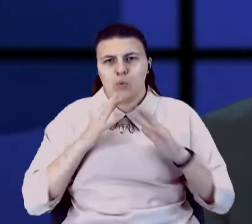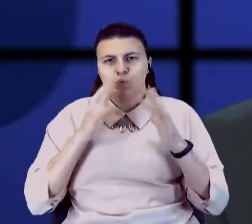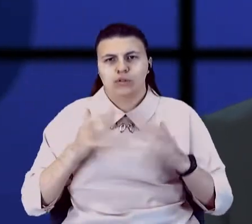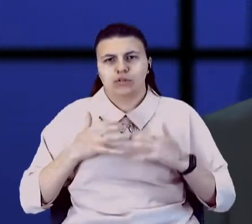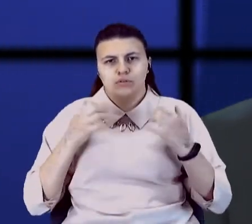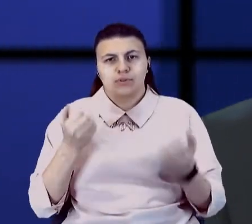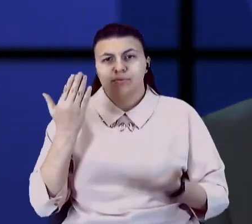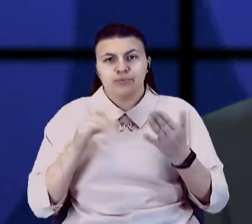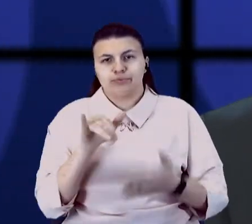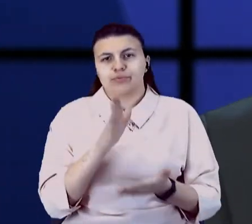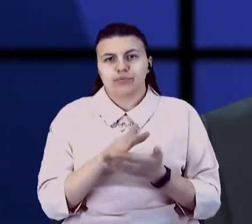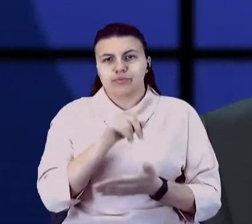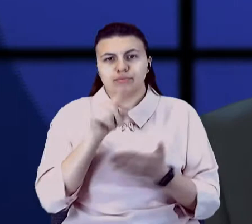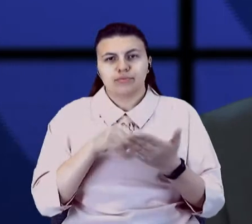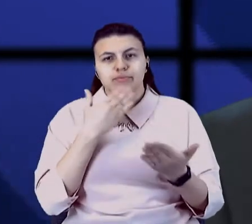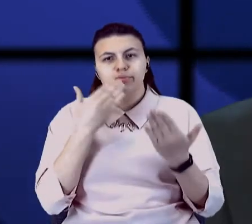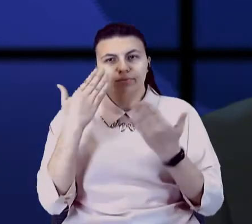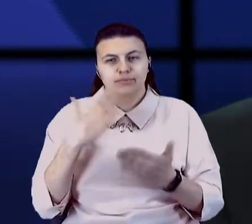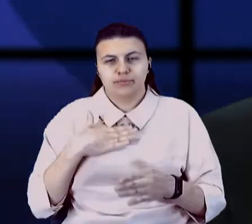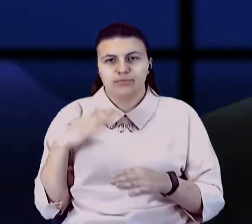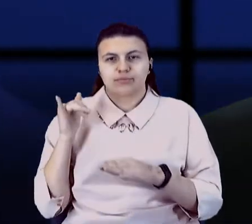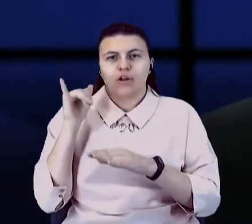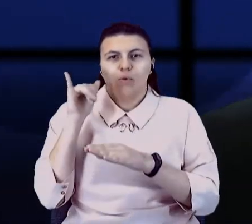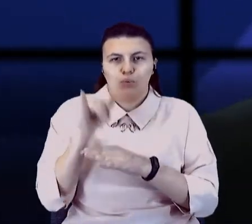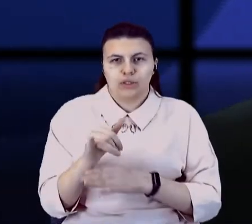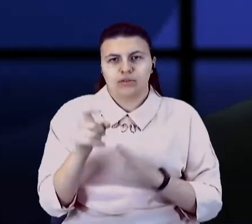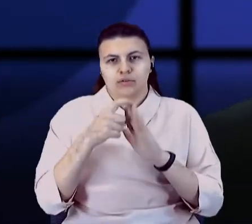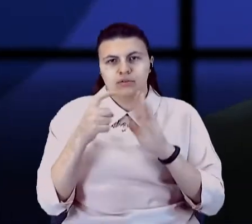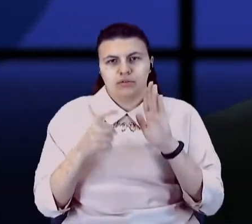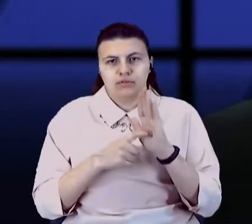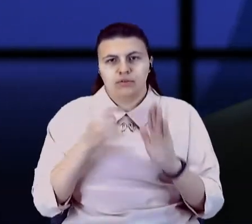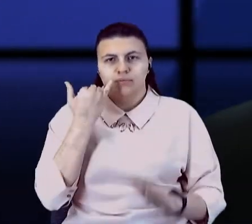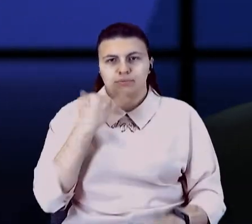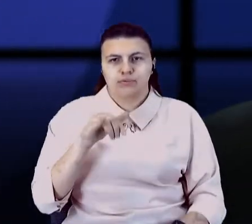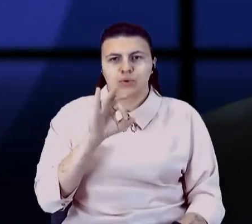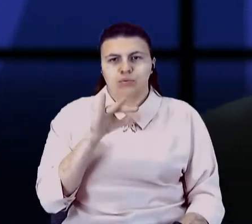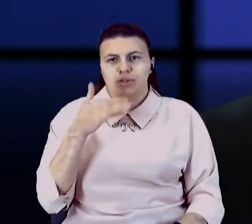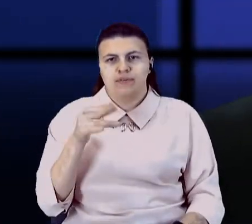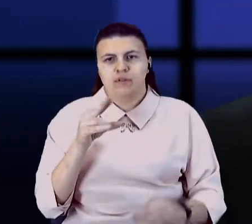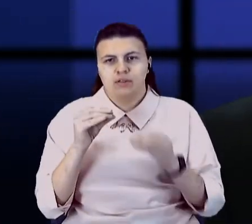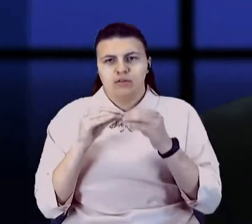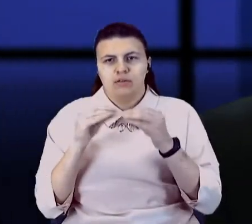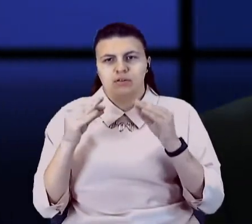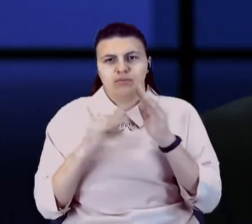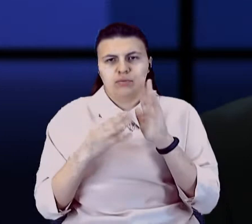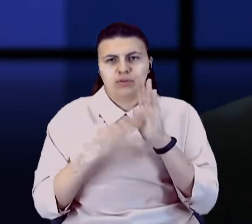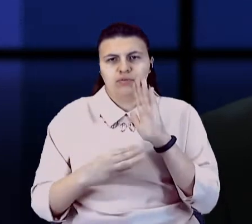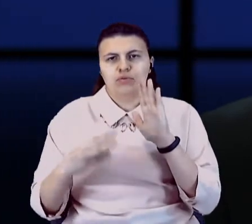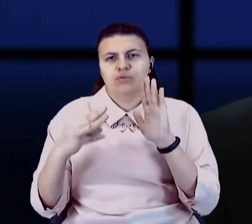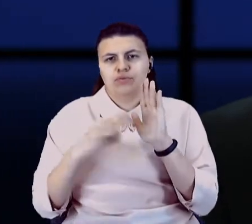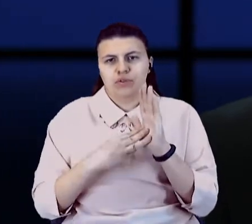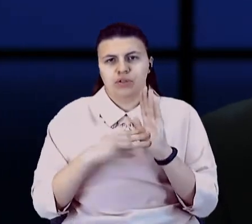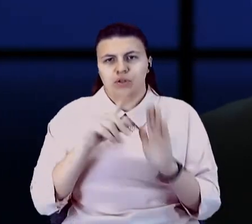запитання до нашого гостя, діліться з нами за номером 050 210 08 98. Номер